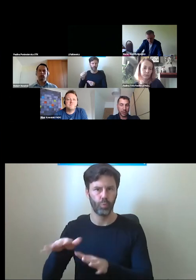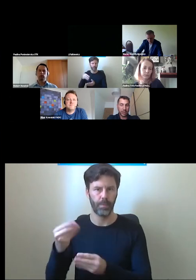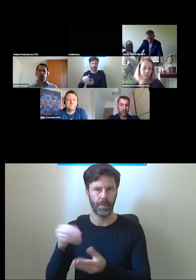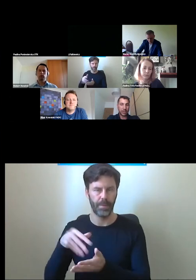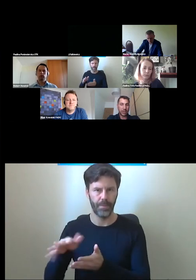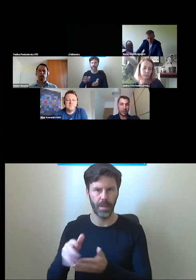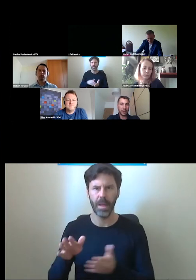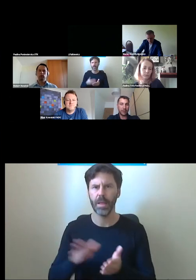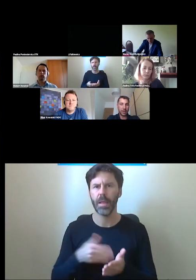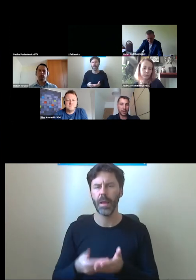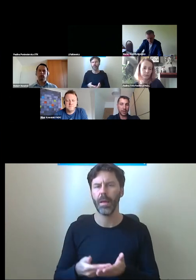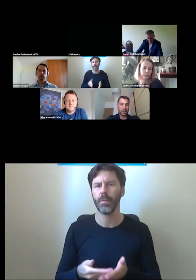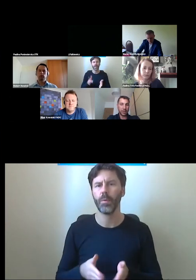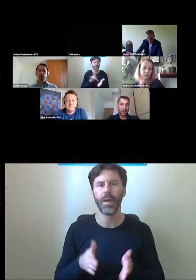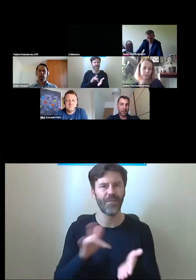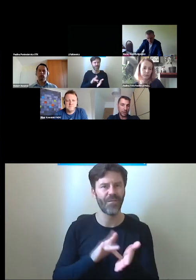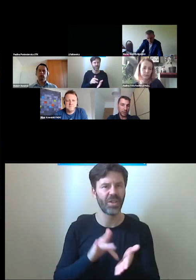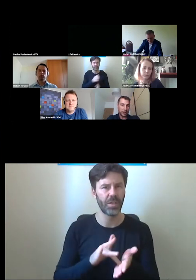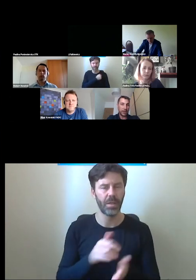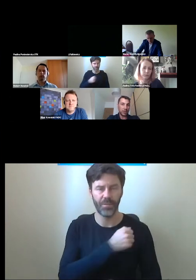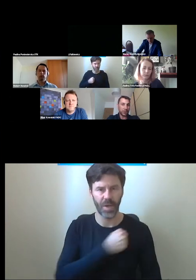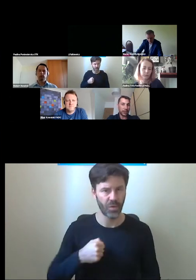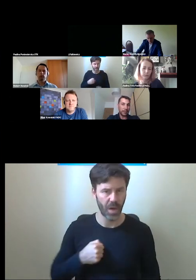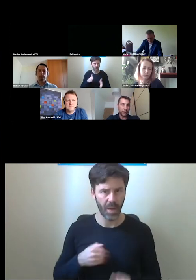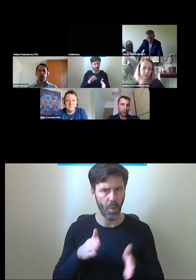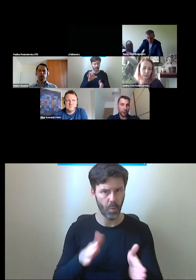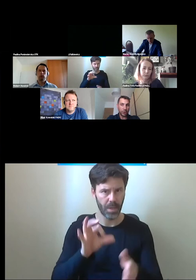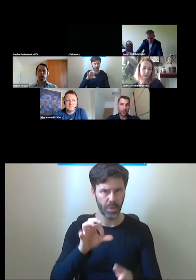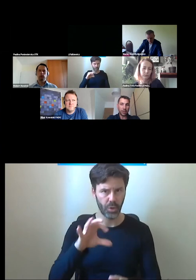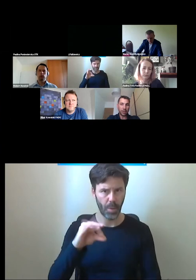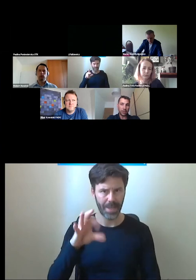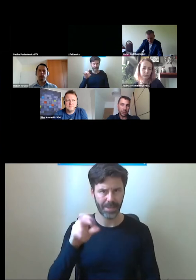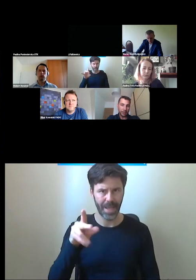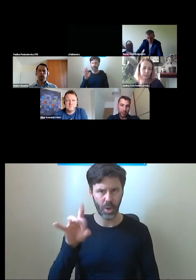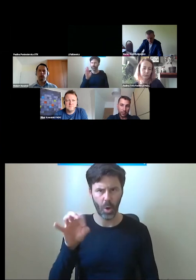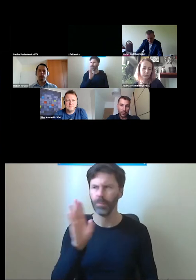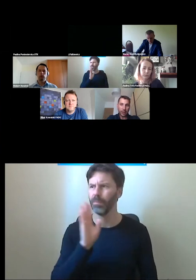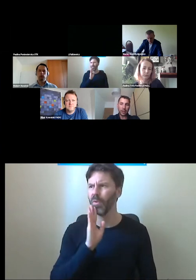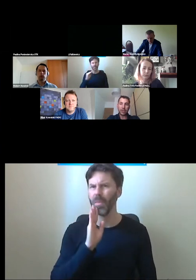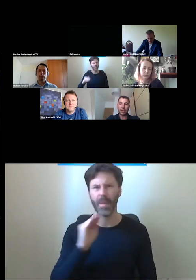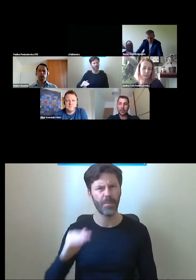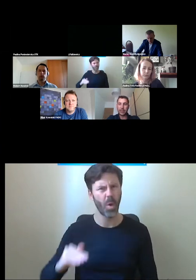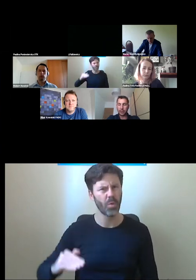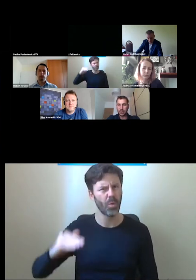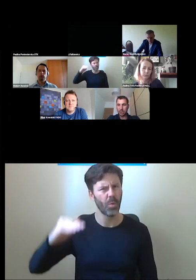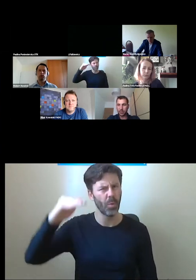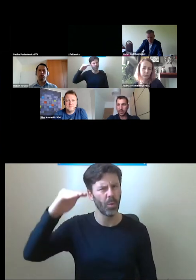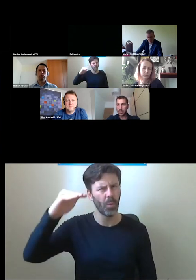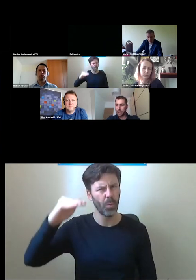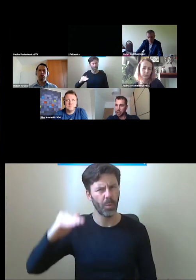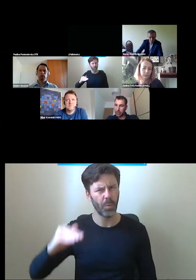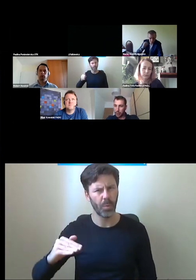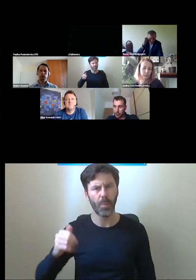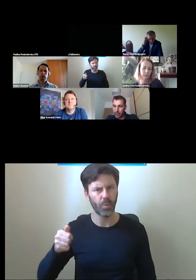jak ulica Sobieskiego w Warszawie, gdzie rzeczywiście coś ala podnośnik, czyli windy, gdzie trzeba cały czas